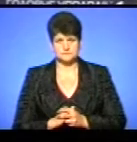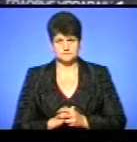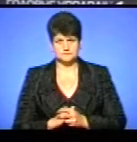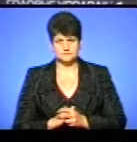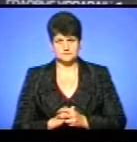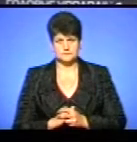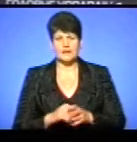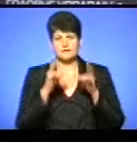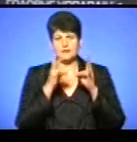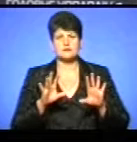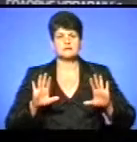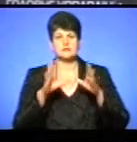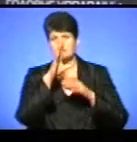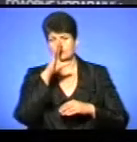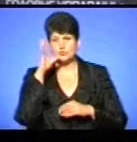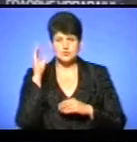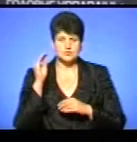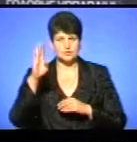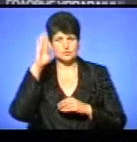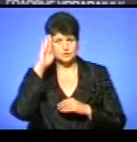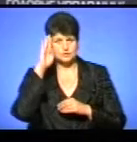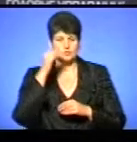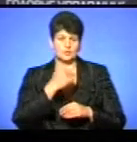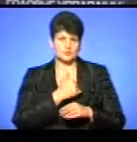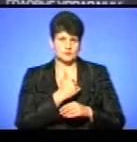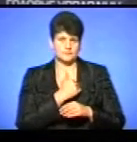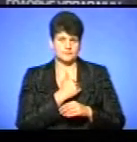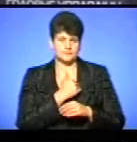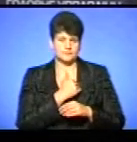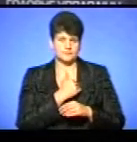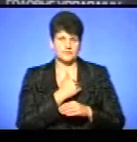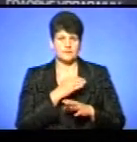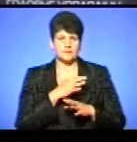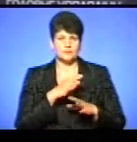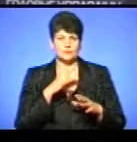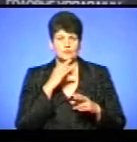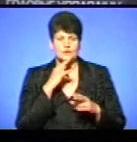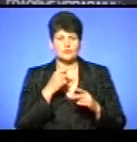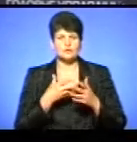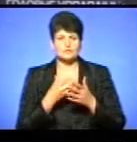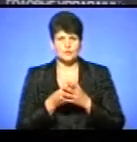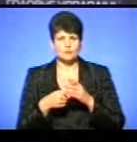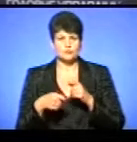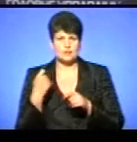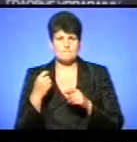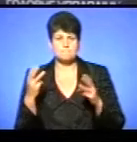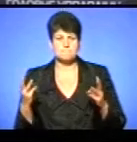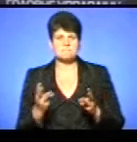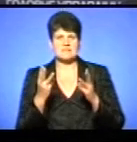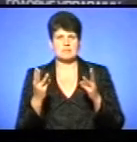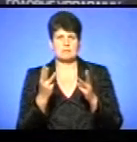Трагедія сталася вночі. Підозрюваний хотів відвернути увагу від свого злочину, тому підпалив,